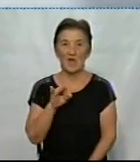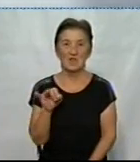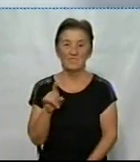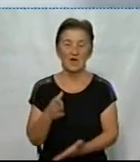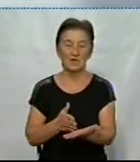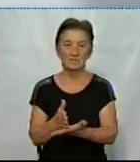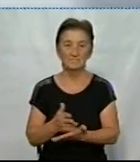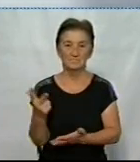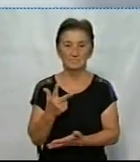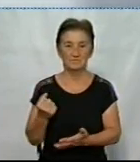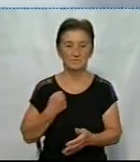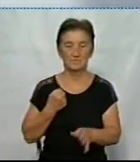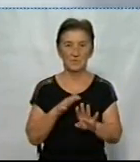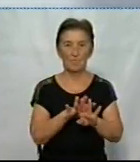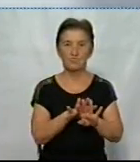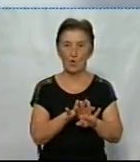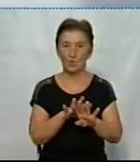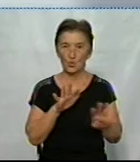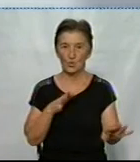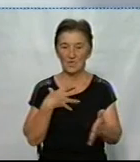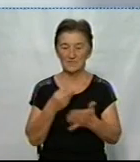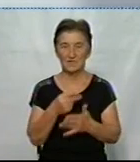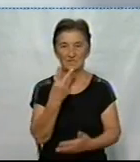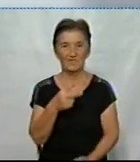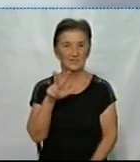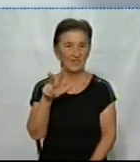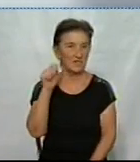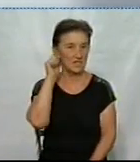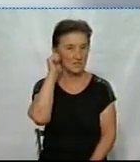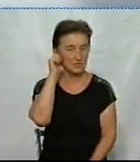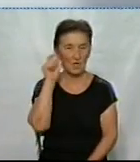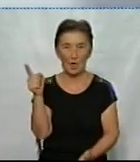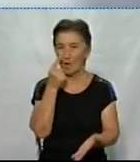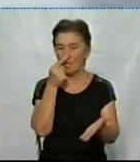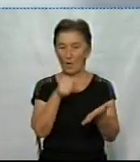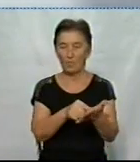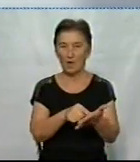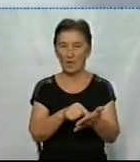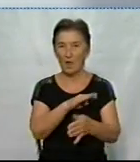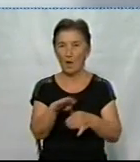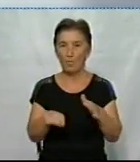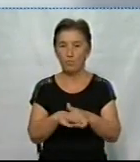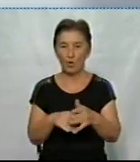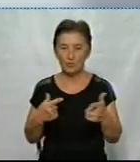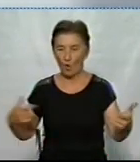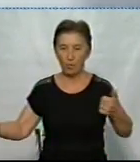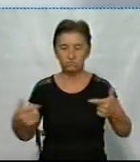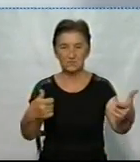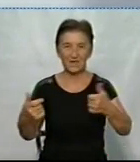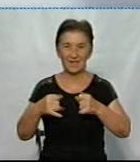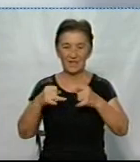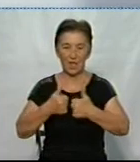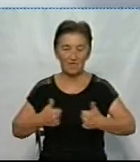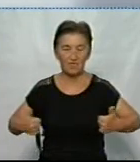служив у 3-му полку спецпризначення. Свій 23-й день народження потрапив під обстріл і в полон. Це було 29